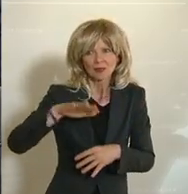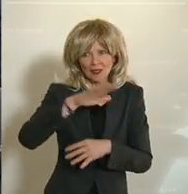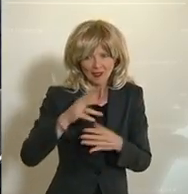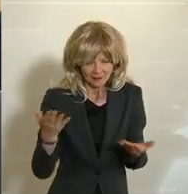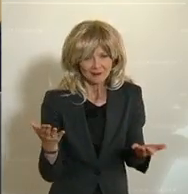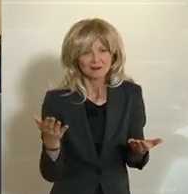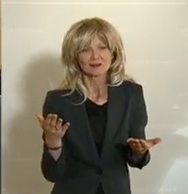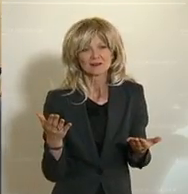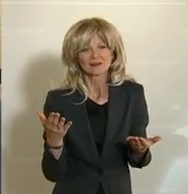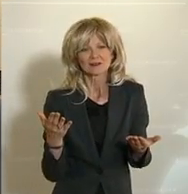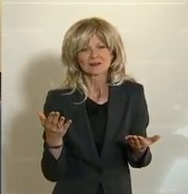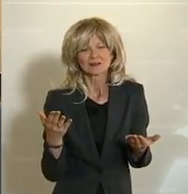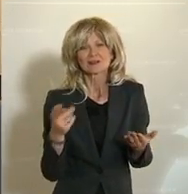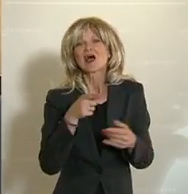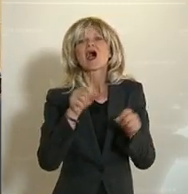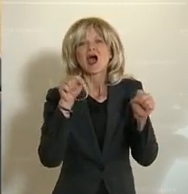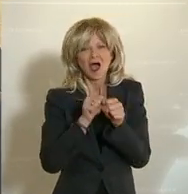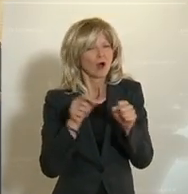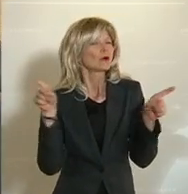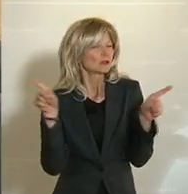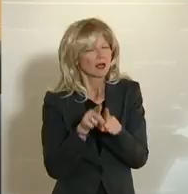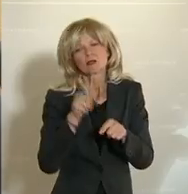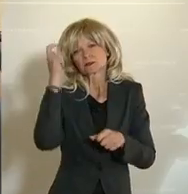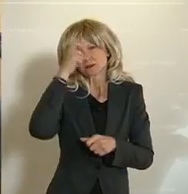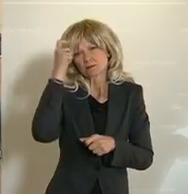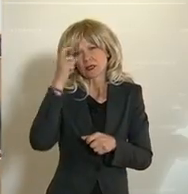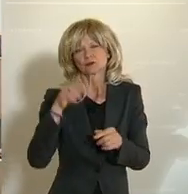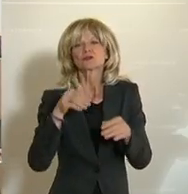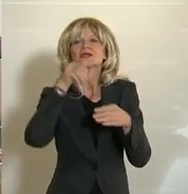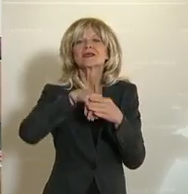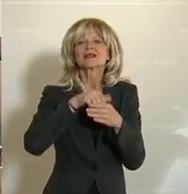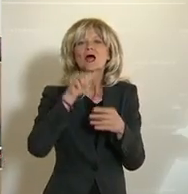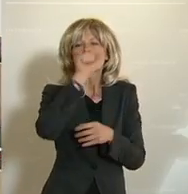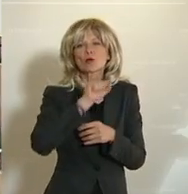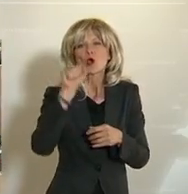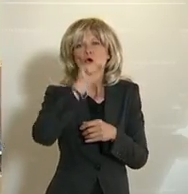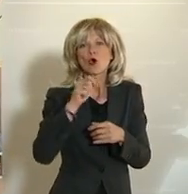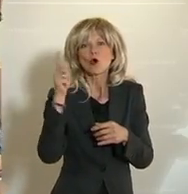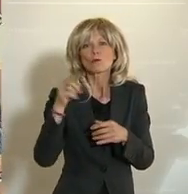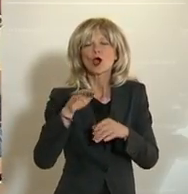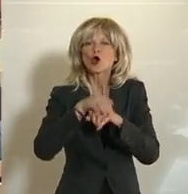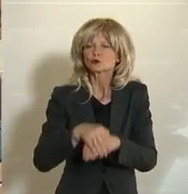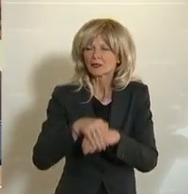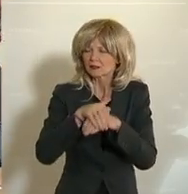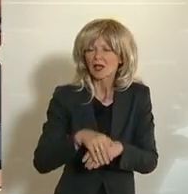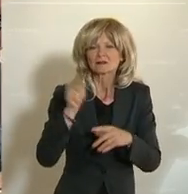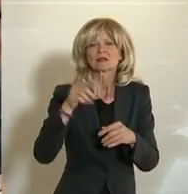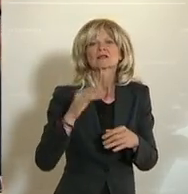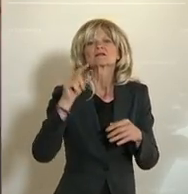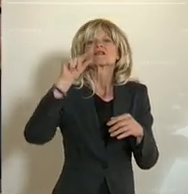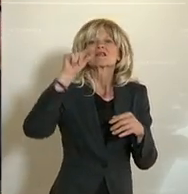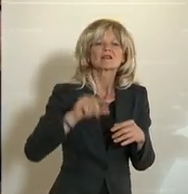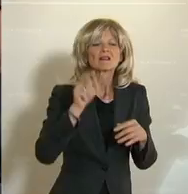Beurteilung gekommen. In Europa, Großbritannien, die Niederlande, jüngst Deutschland. Und,